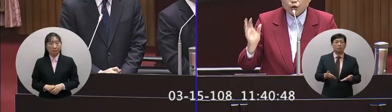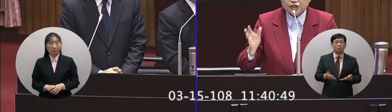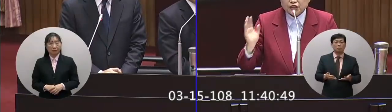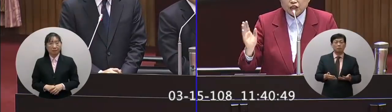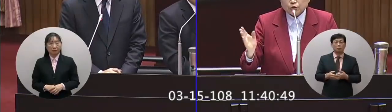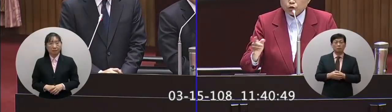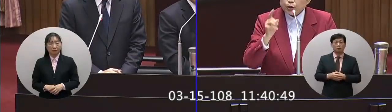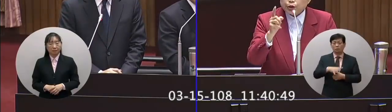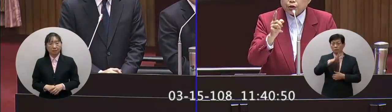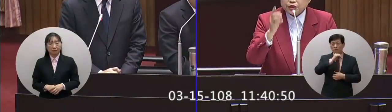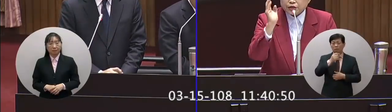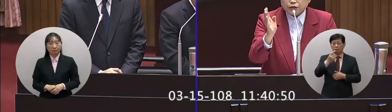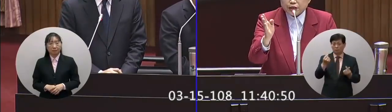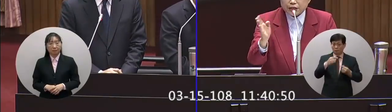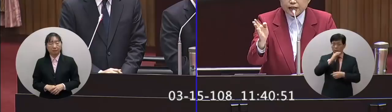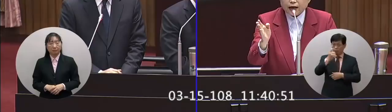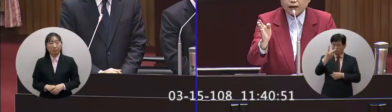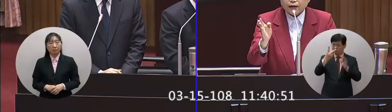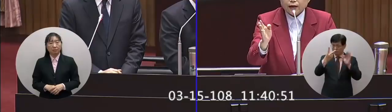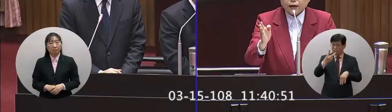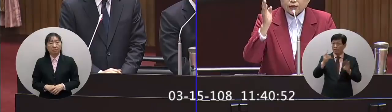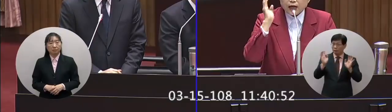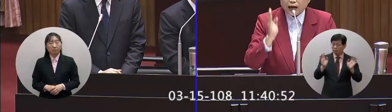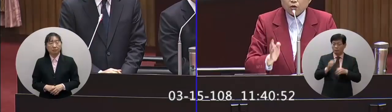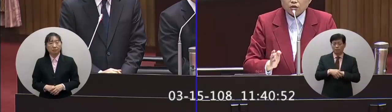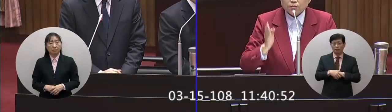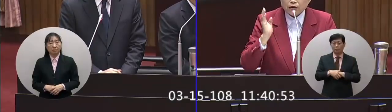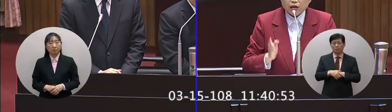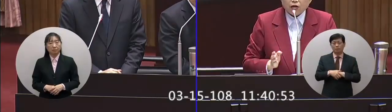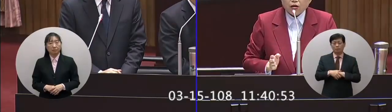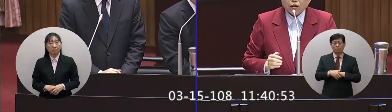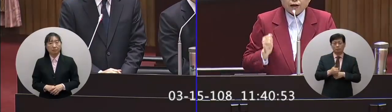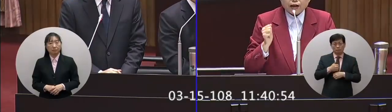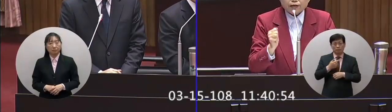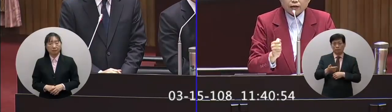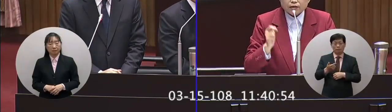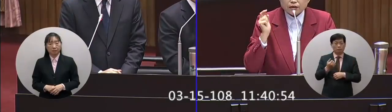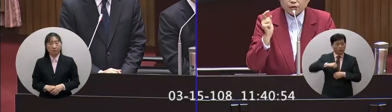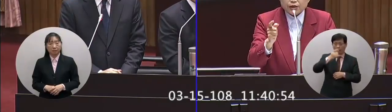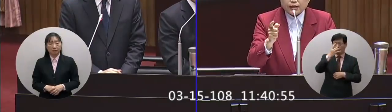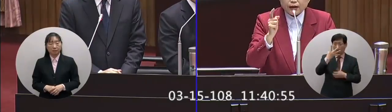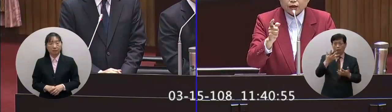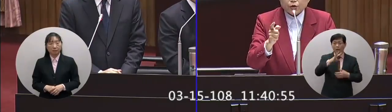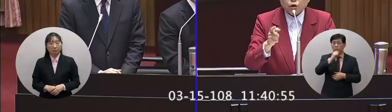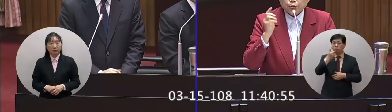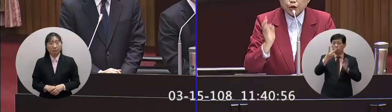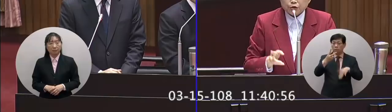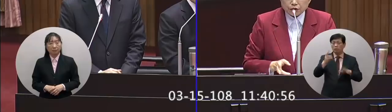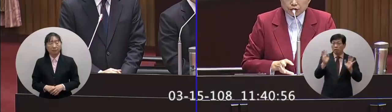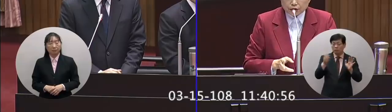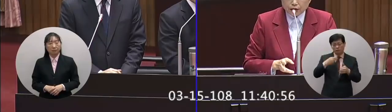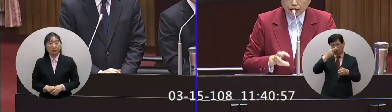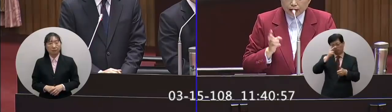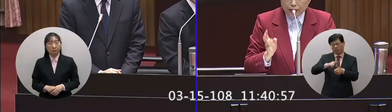對一個對十二歲所謂虐童是十二歲以下這些孩童是沒有反抗能力十二歲以下的孩童